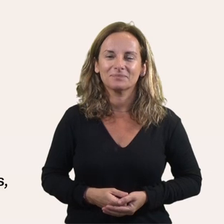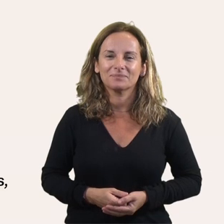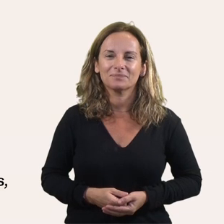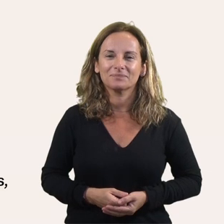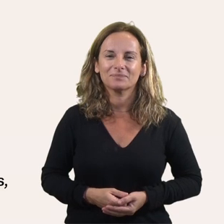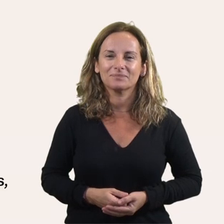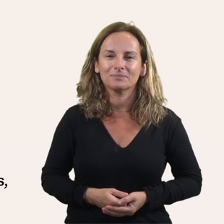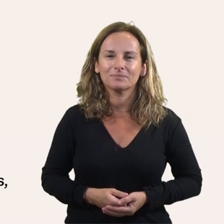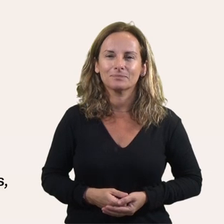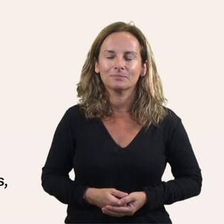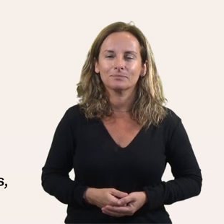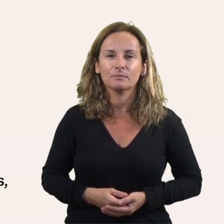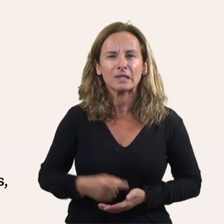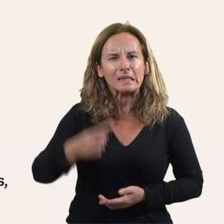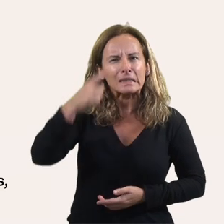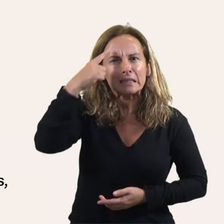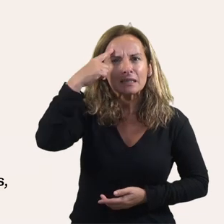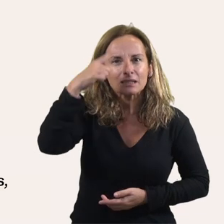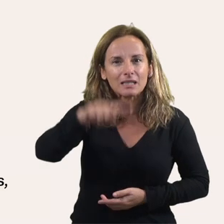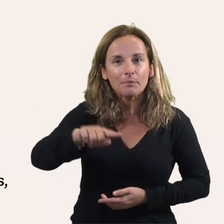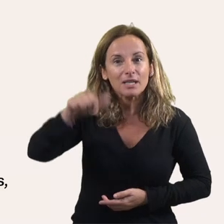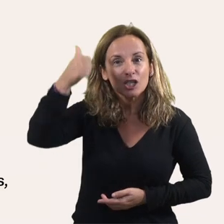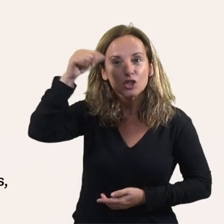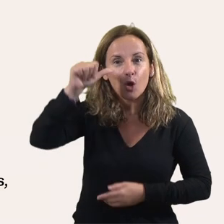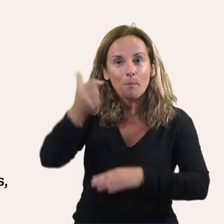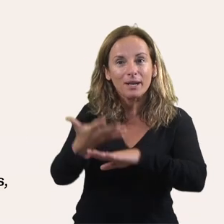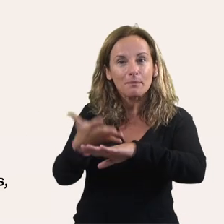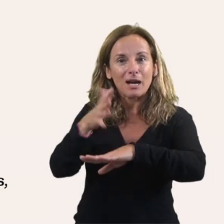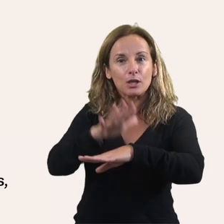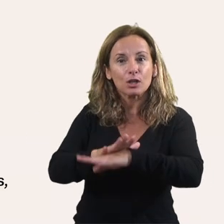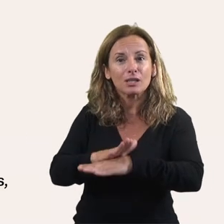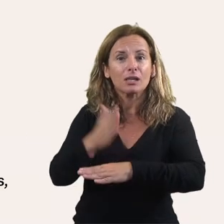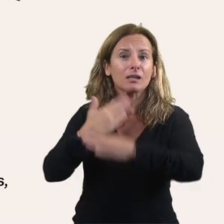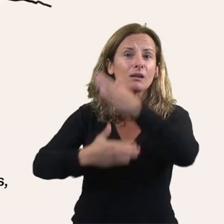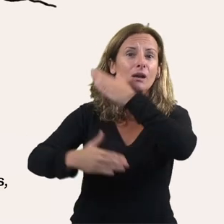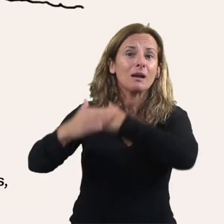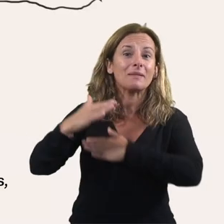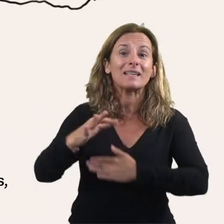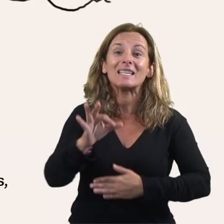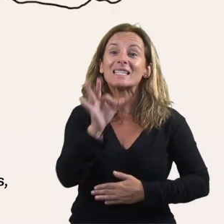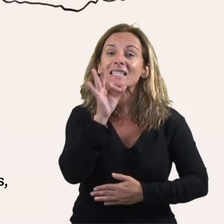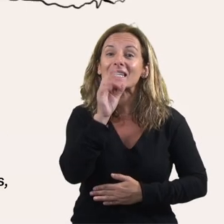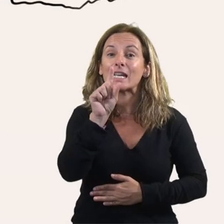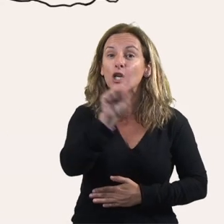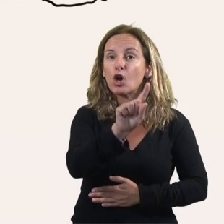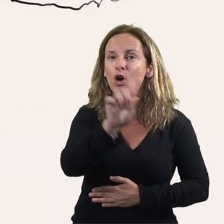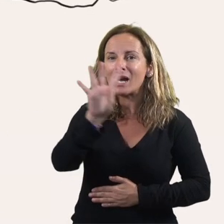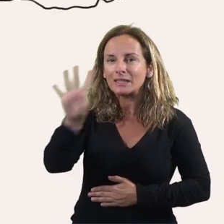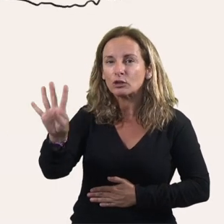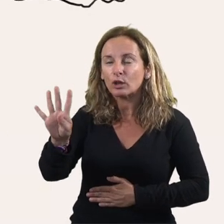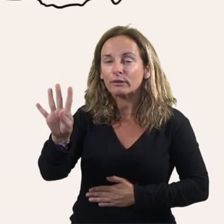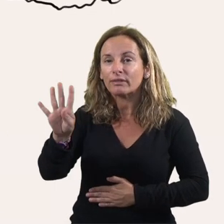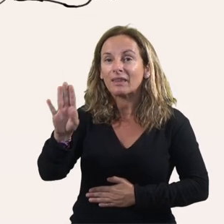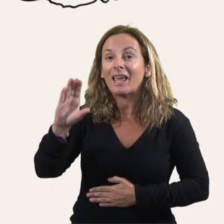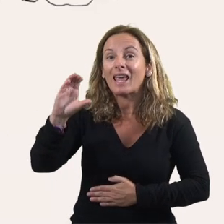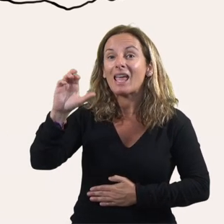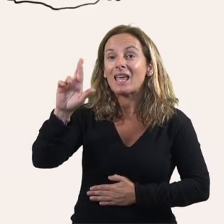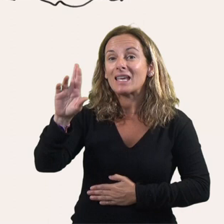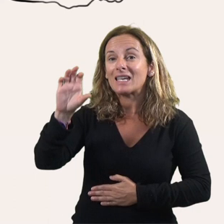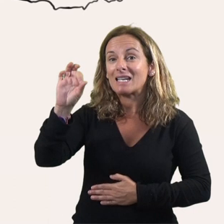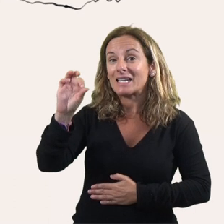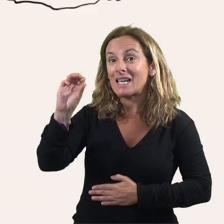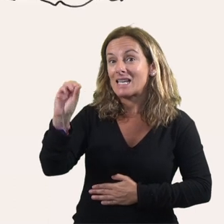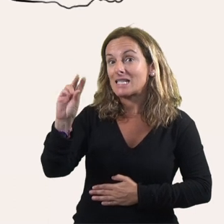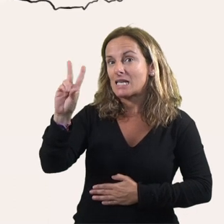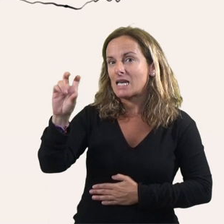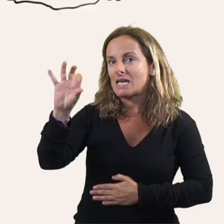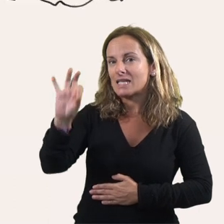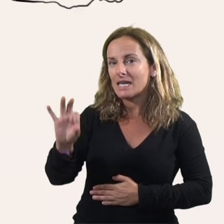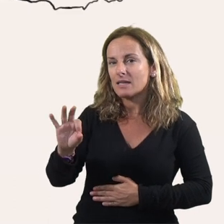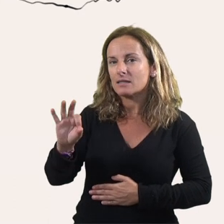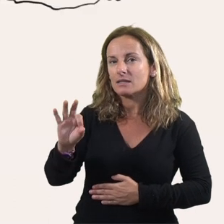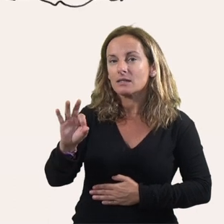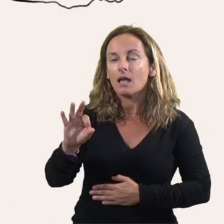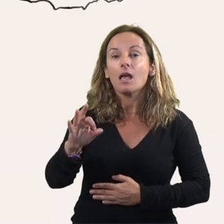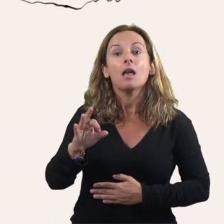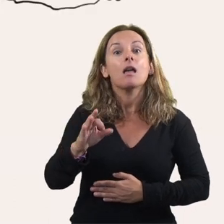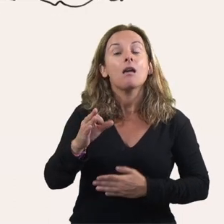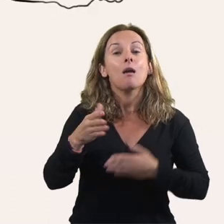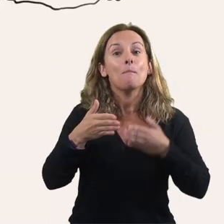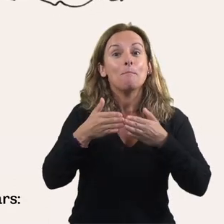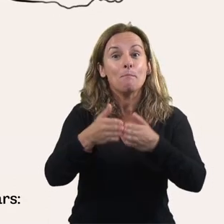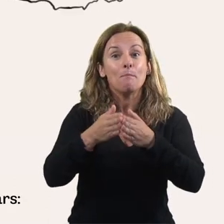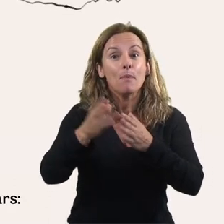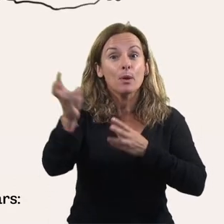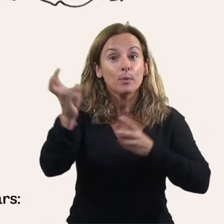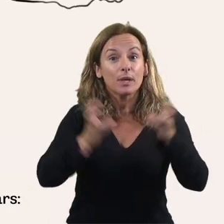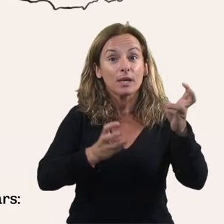Sabies que el mallorquí Abraham Cresques, al segle XIV, va elaborar un nal·les amb les històries que duien els mariners a la nostra illa?